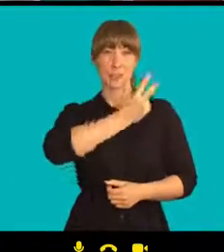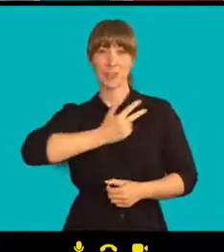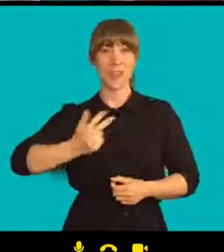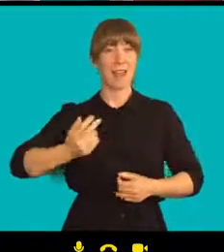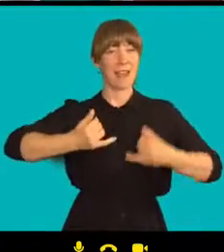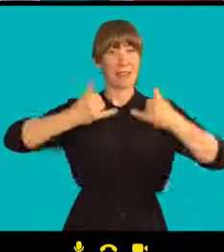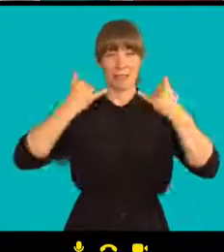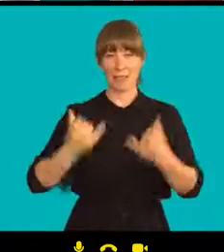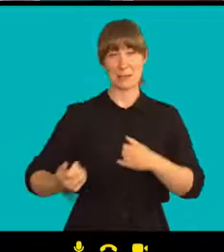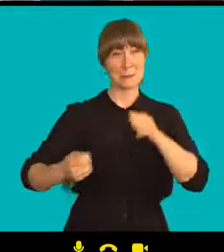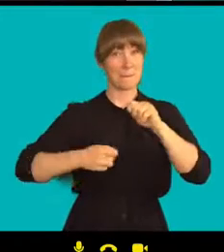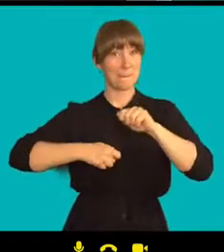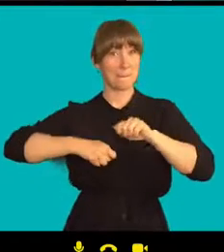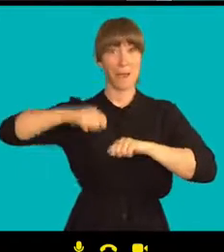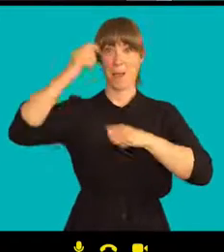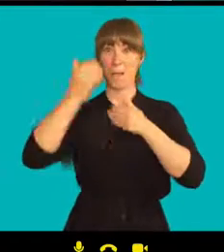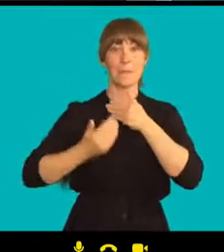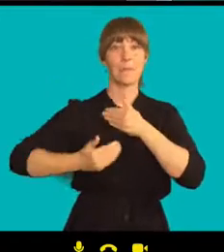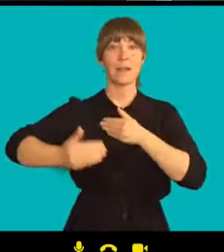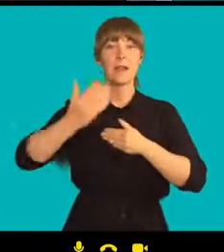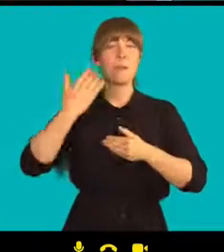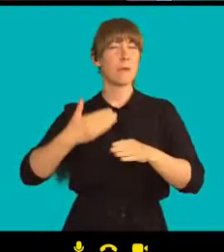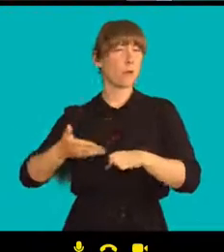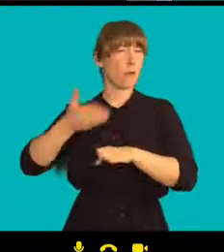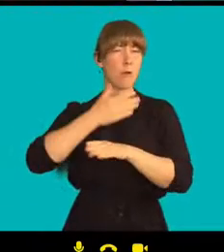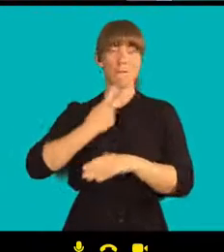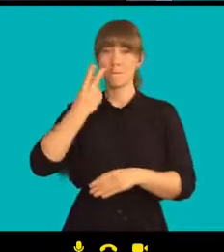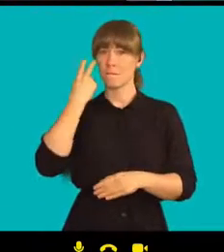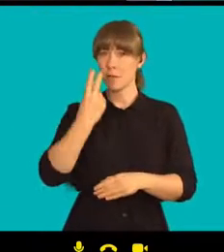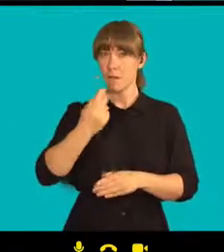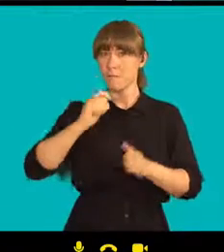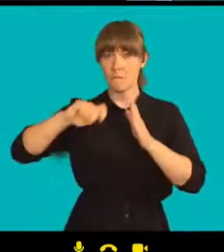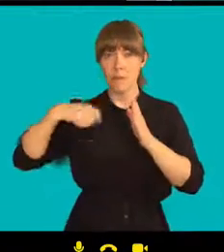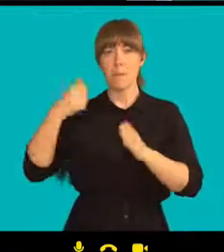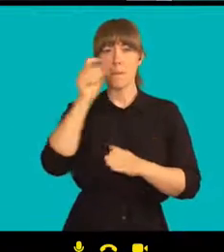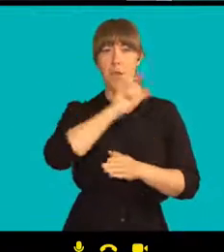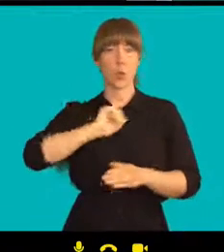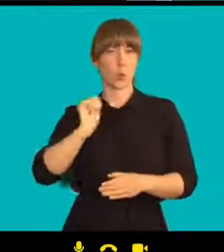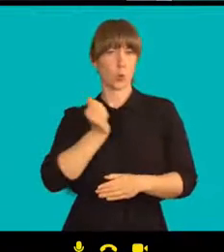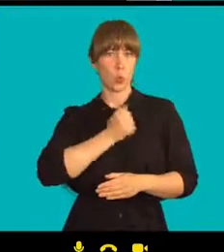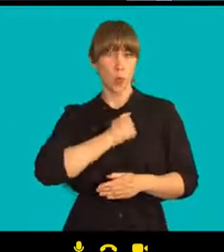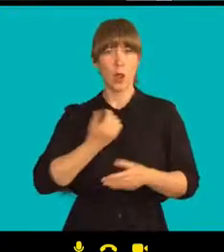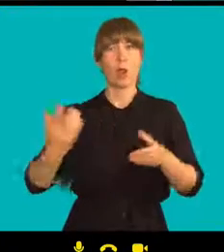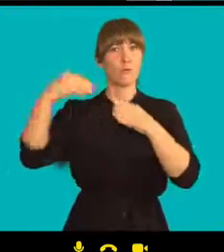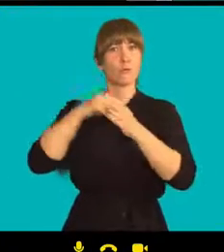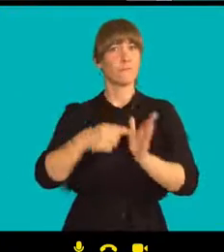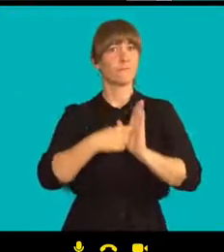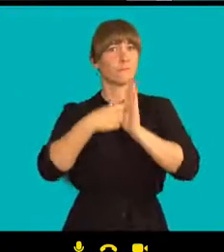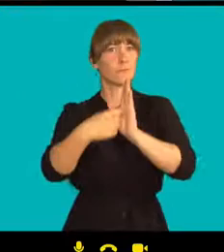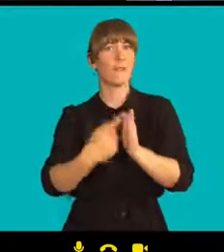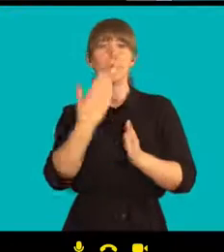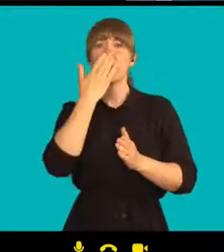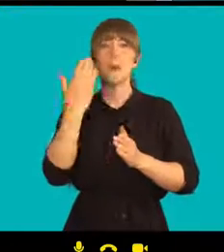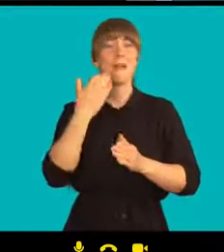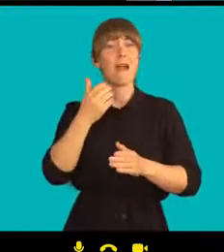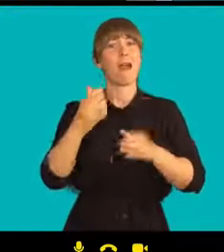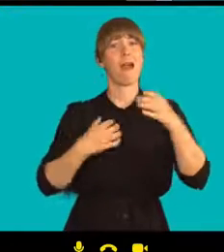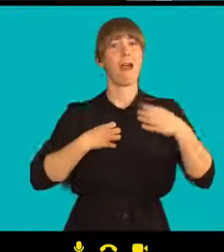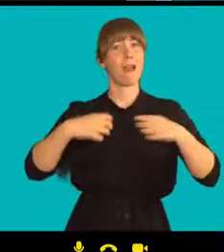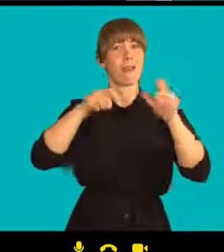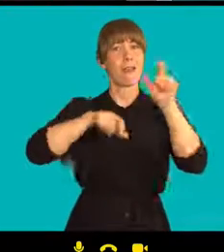zahájili. Viděli jste film Kuráž, který ukazuje herce Běloruského svobodného divadla, kteří se už roky